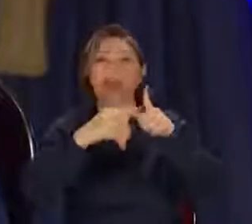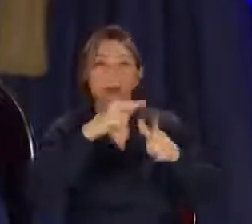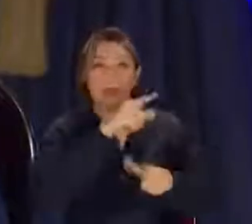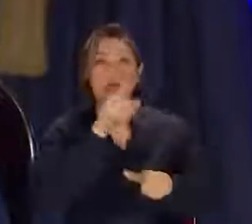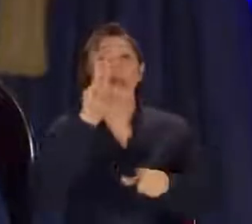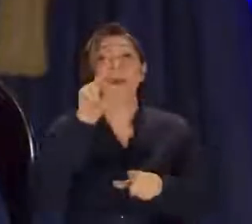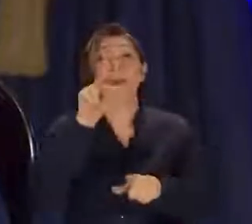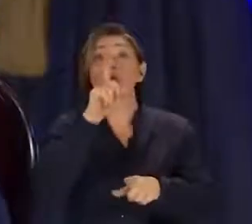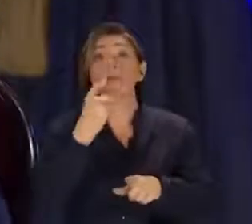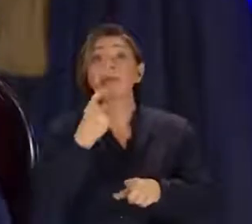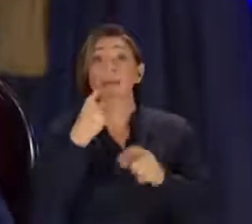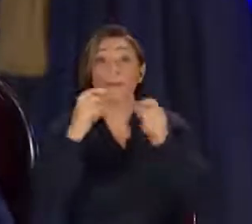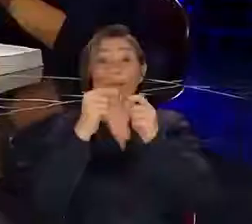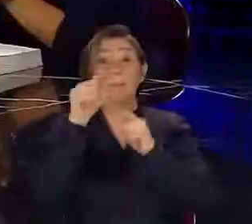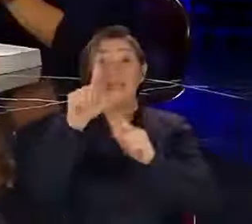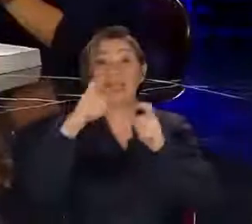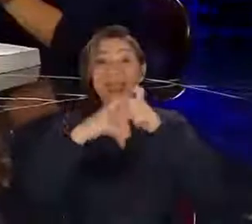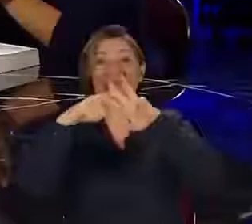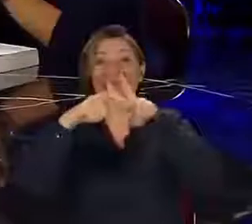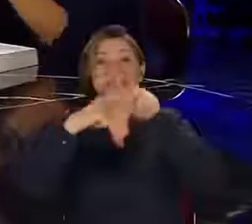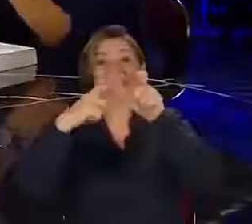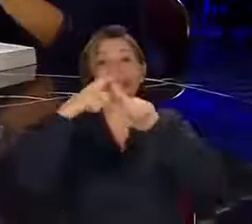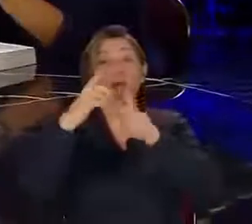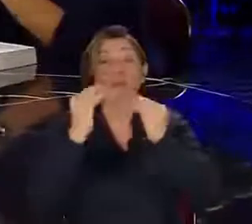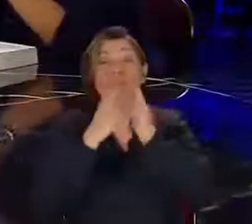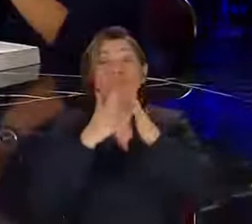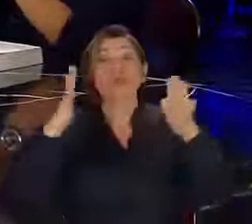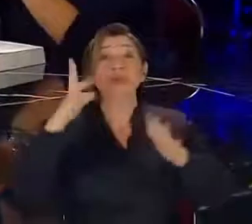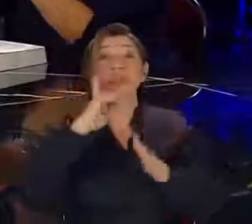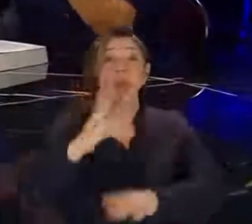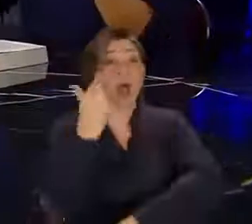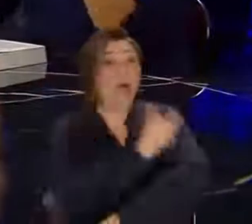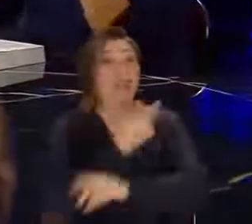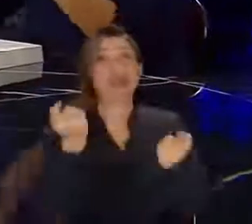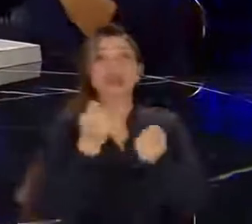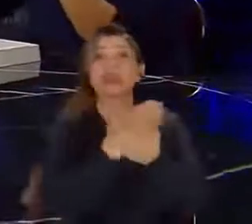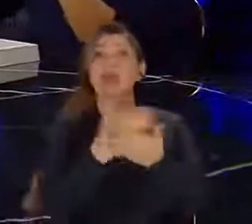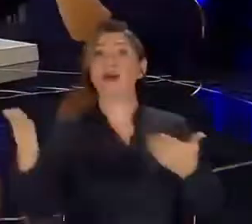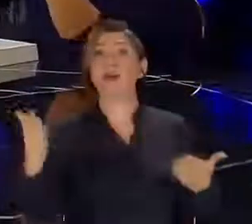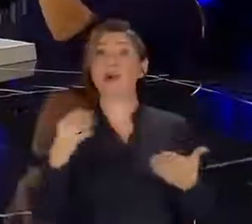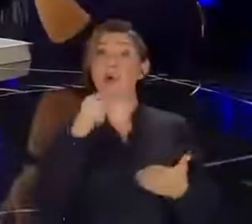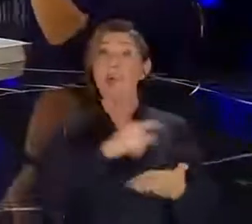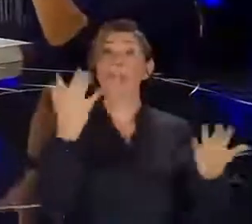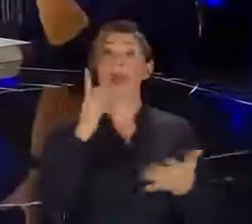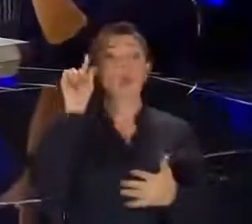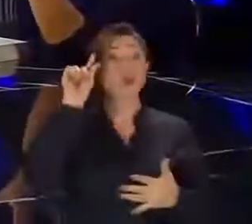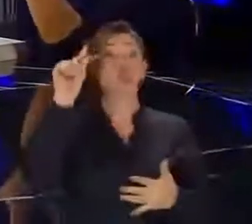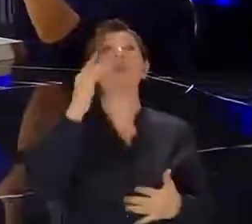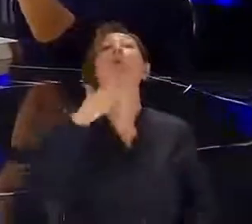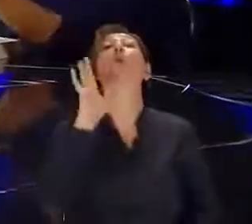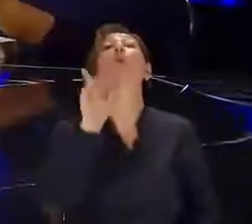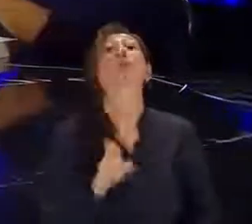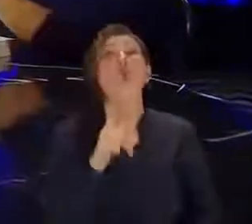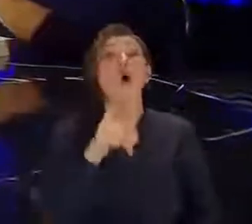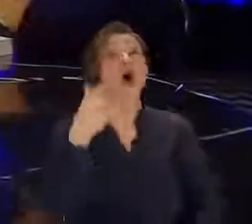yüzyılın başında Bill Gates dünyanın en büyük zengini aşı işine devam ediyor. Sadece bu bile bir şüphe doğurmuyor mu?